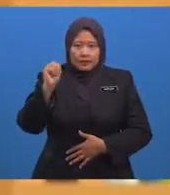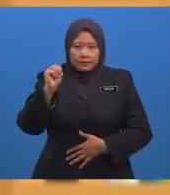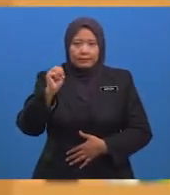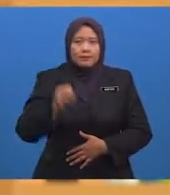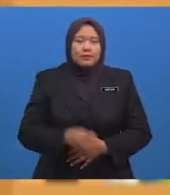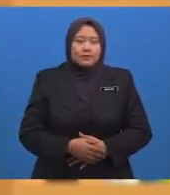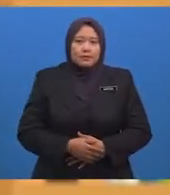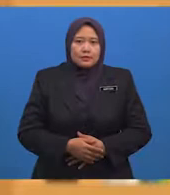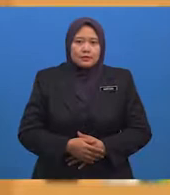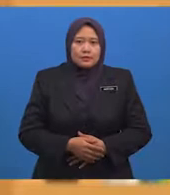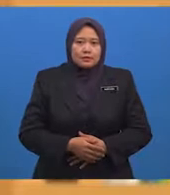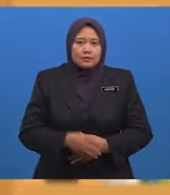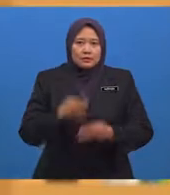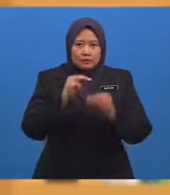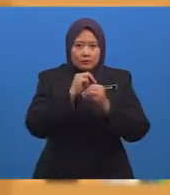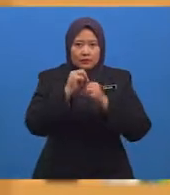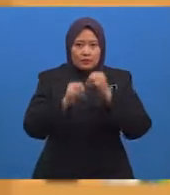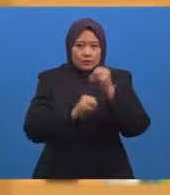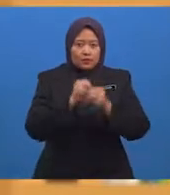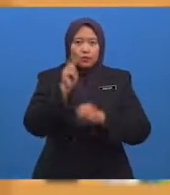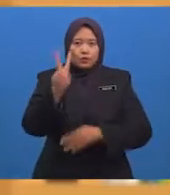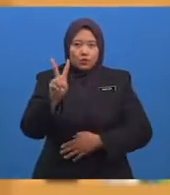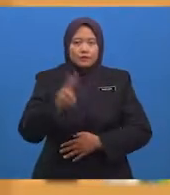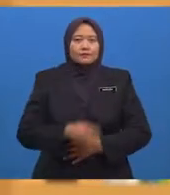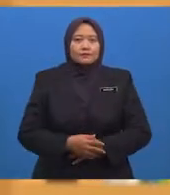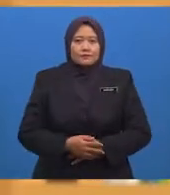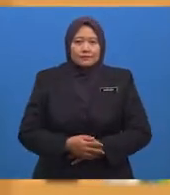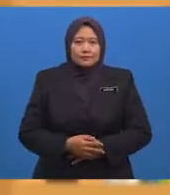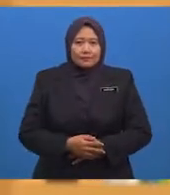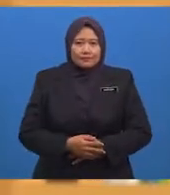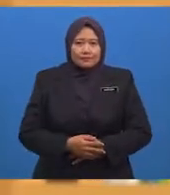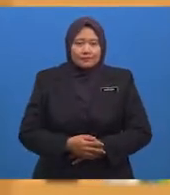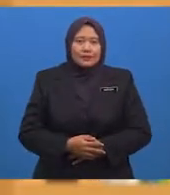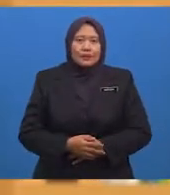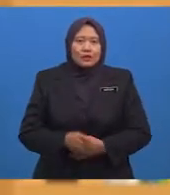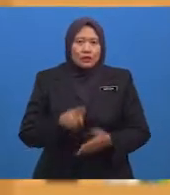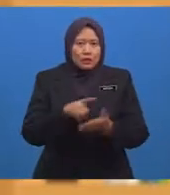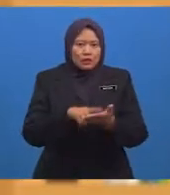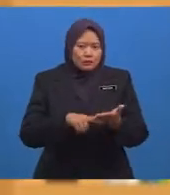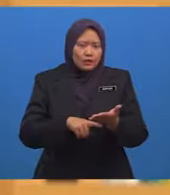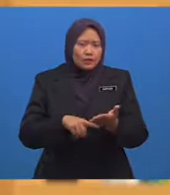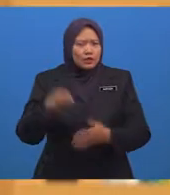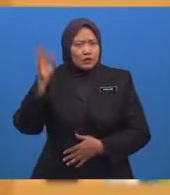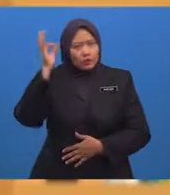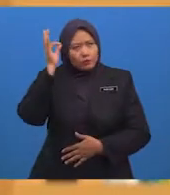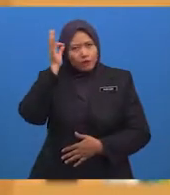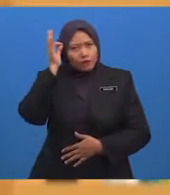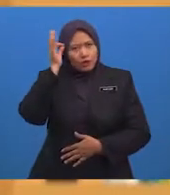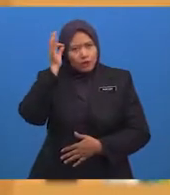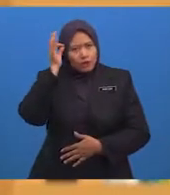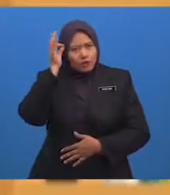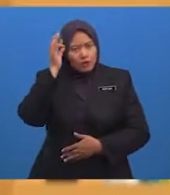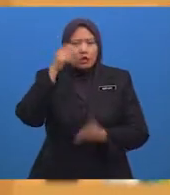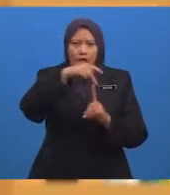Para pelajar sekalian, apa yang ada di fikiran anda apabila